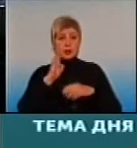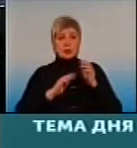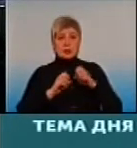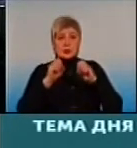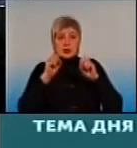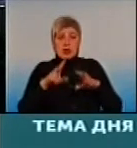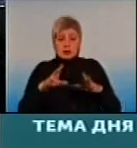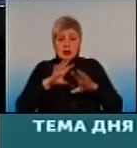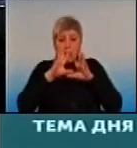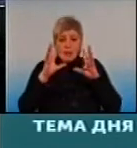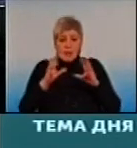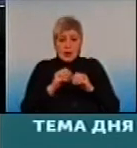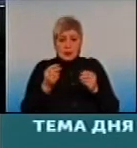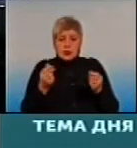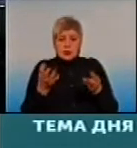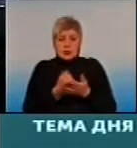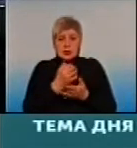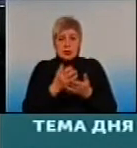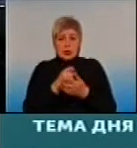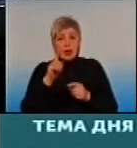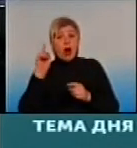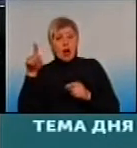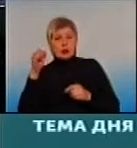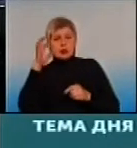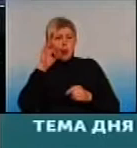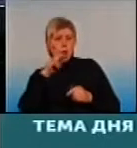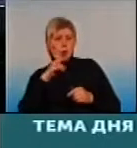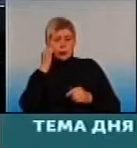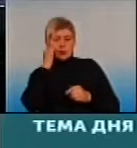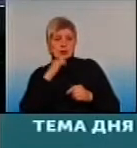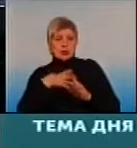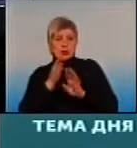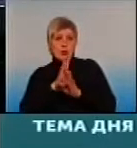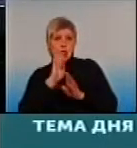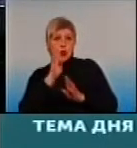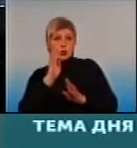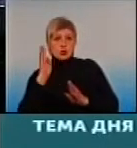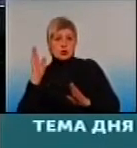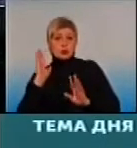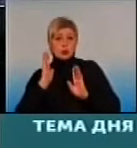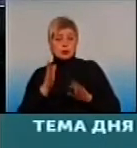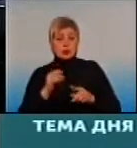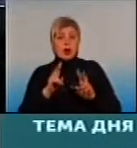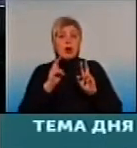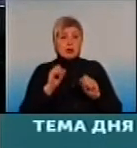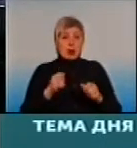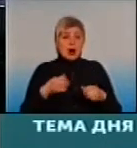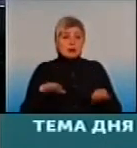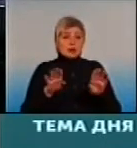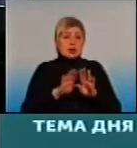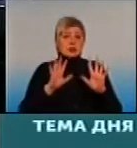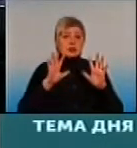очередь будет стоять? Вот как в таких случаях поступать? Вы об этом вот думали,